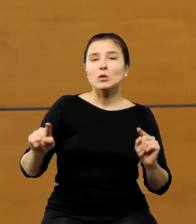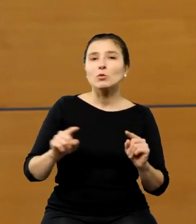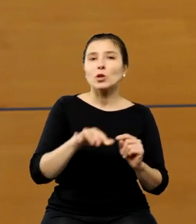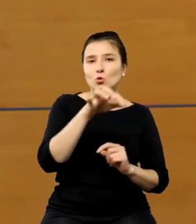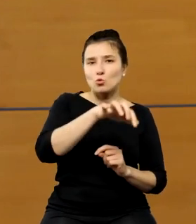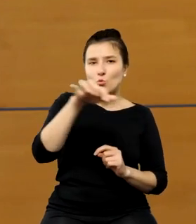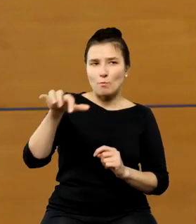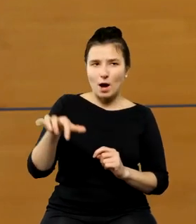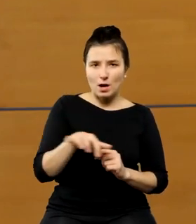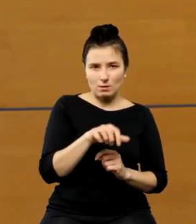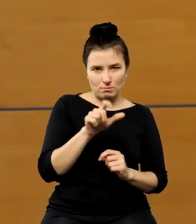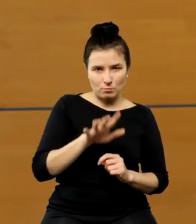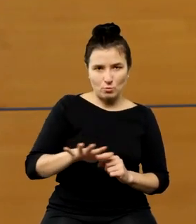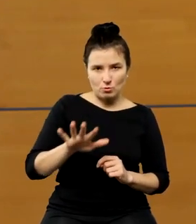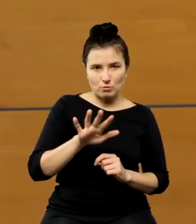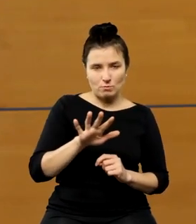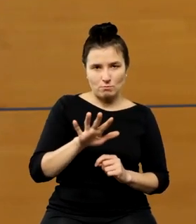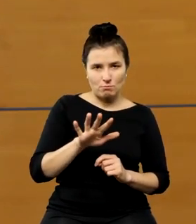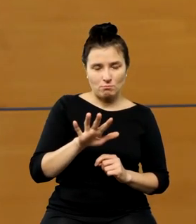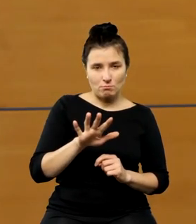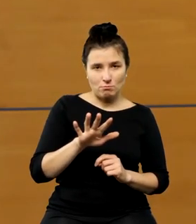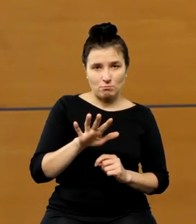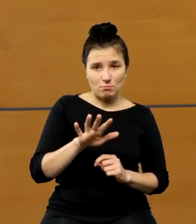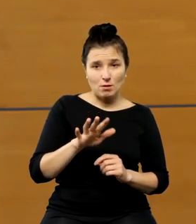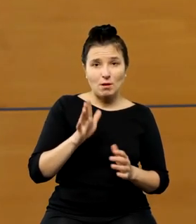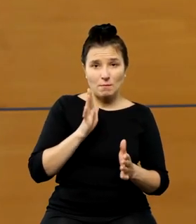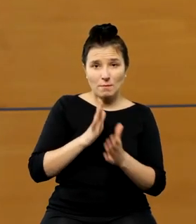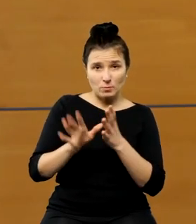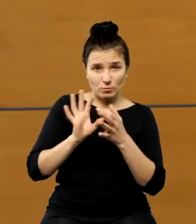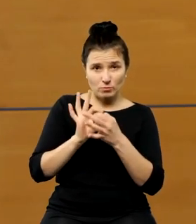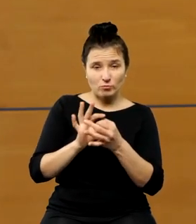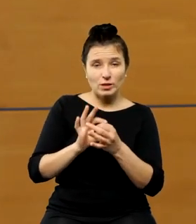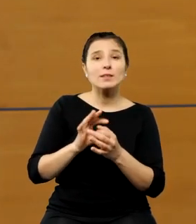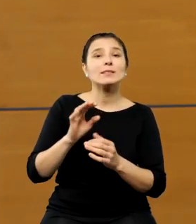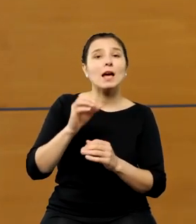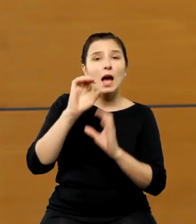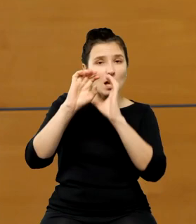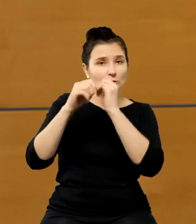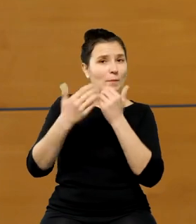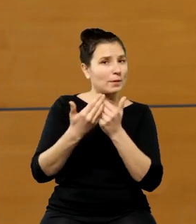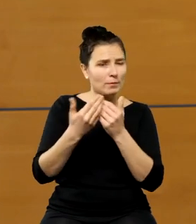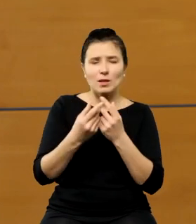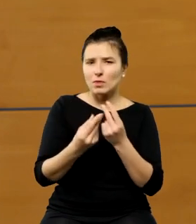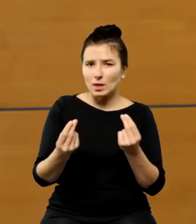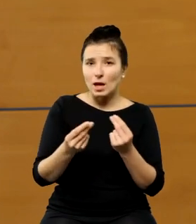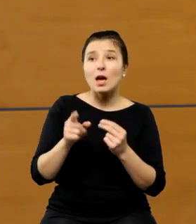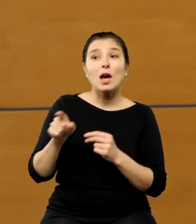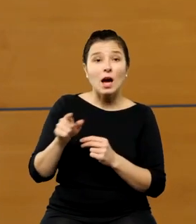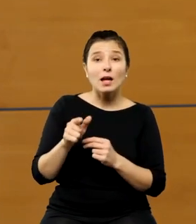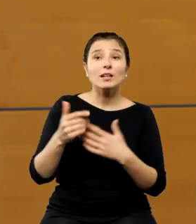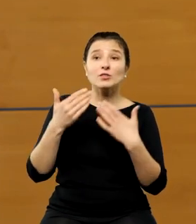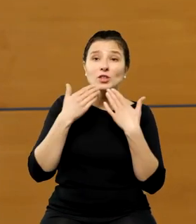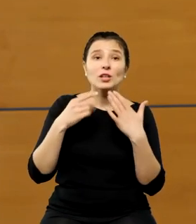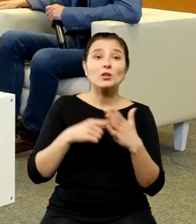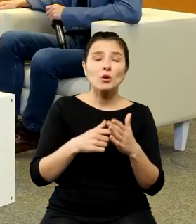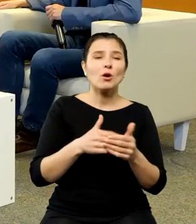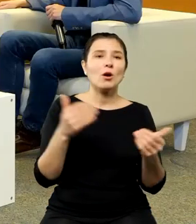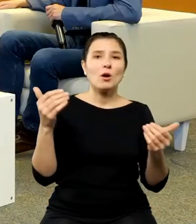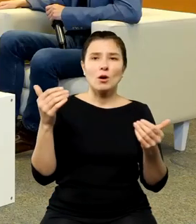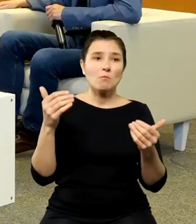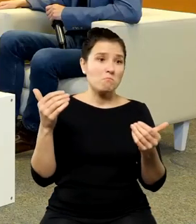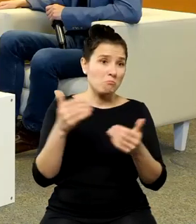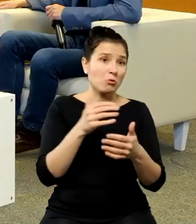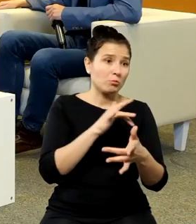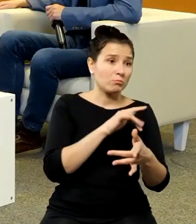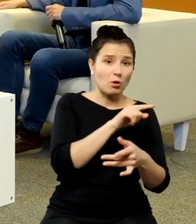przynajmniej, niezwiązanych bezpośrednio z astronomią matematyczną, możliwość zaistnienia, no i zaistniał.